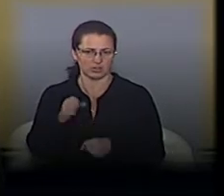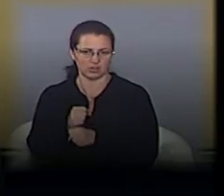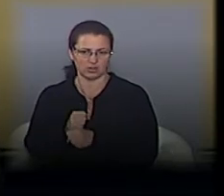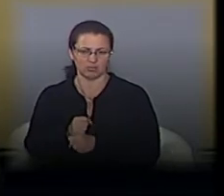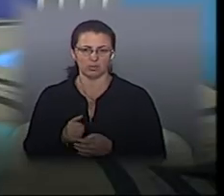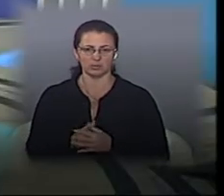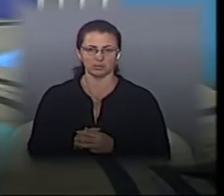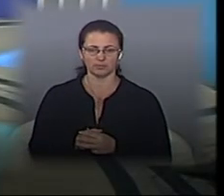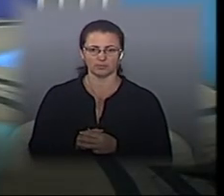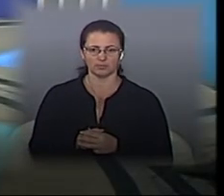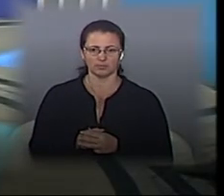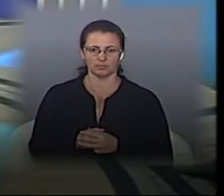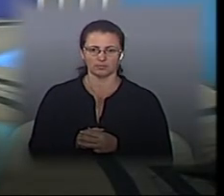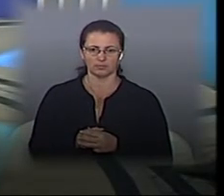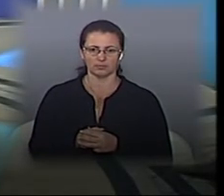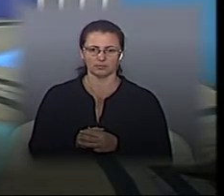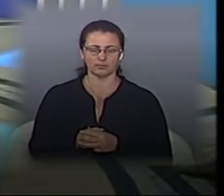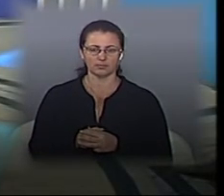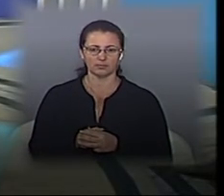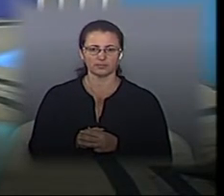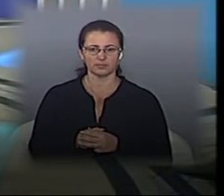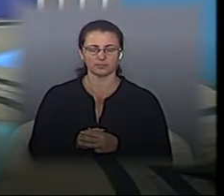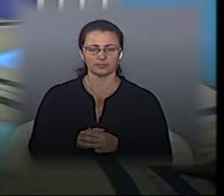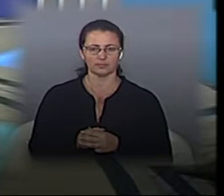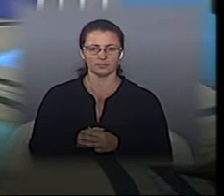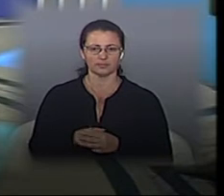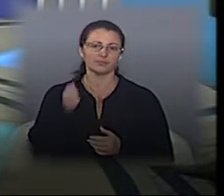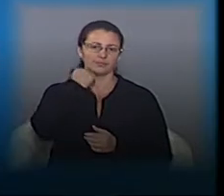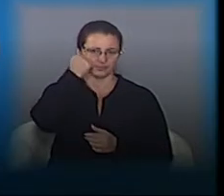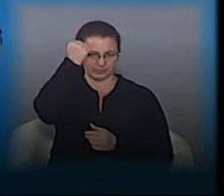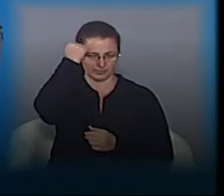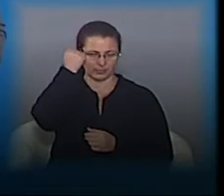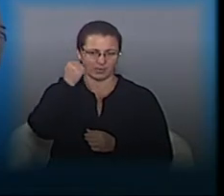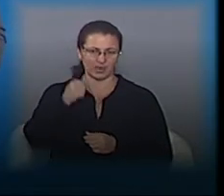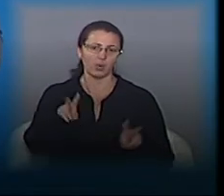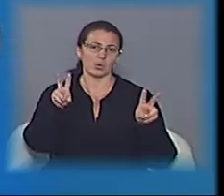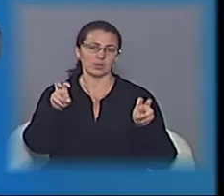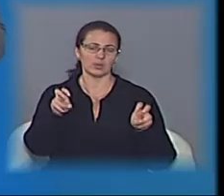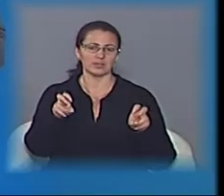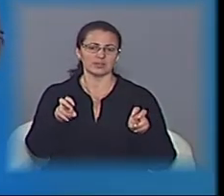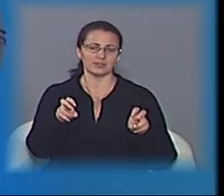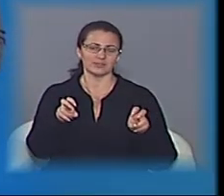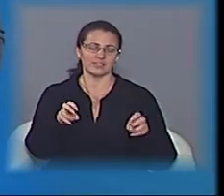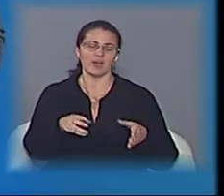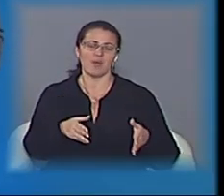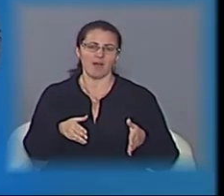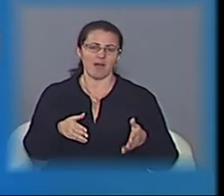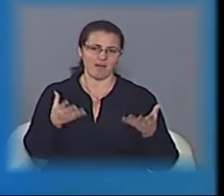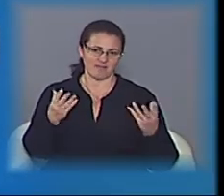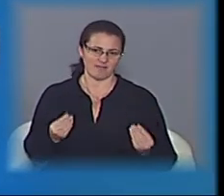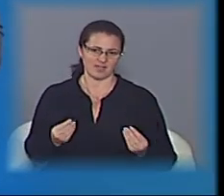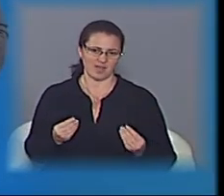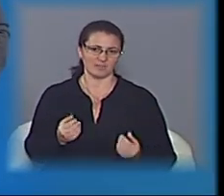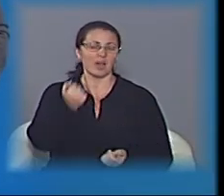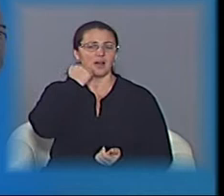якісно. Ну, тобто, стараємо. Пану, я маю вам завершувати. Дякую вам за розмову. Це була тема дня. Середоперекладача Лена Чернишова допомагала сьогодні теж